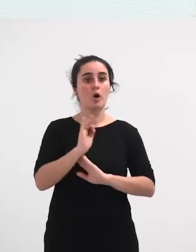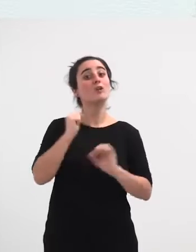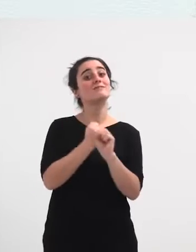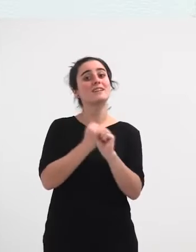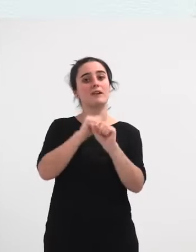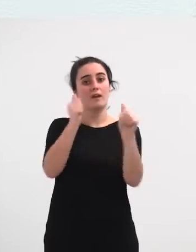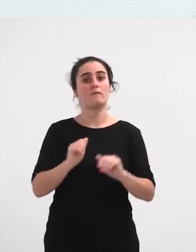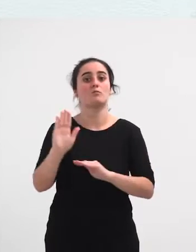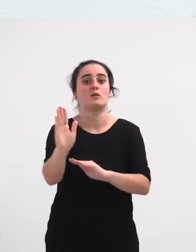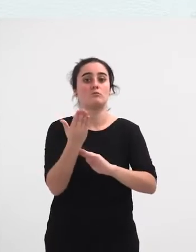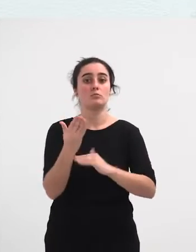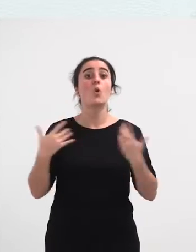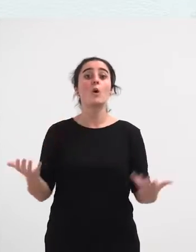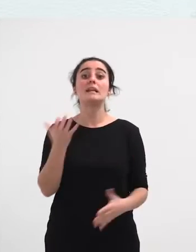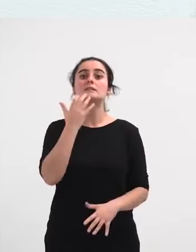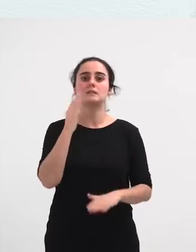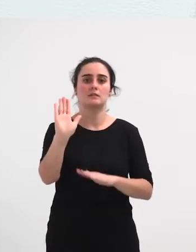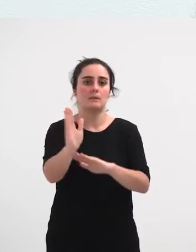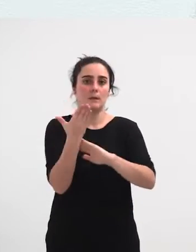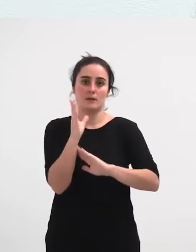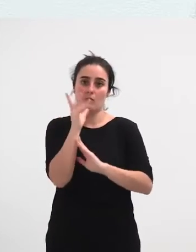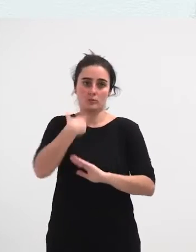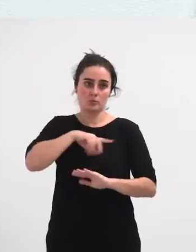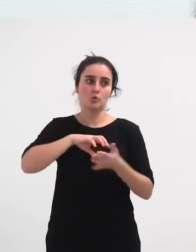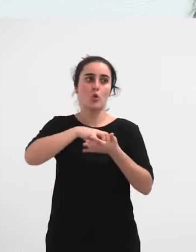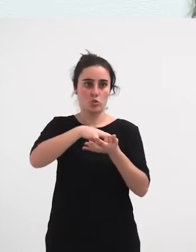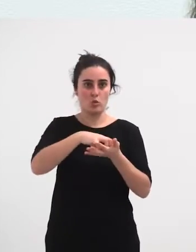bat, planteatzen baldin badu horretan ere dudak dauzkagu.